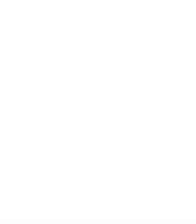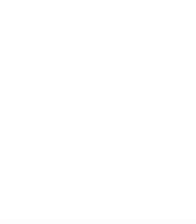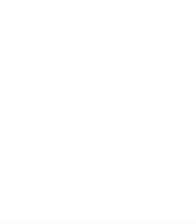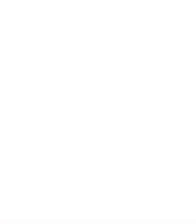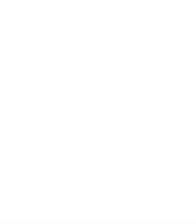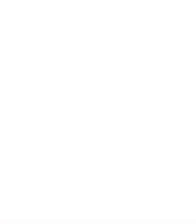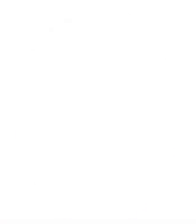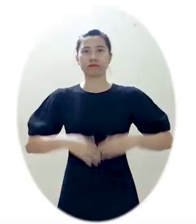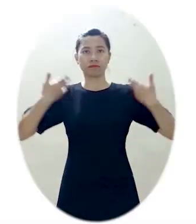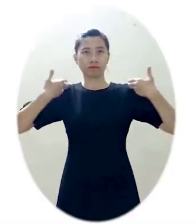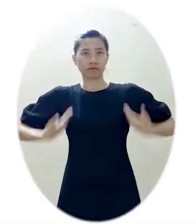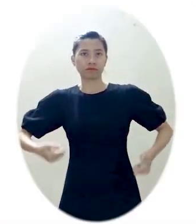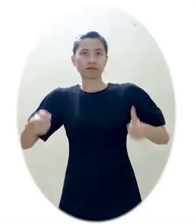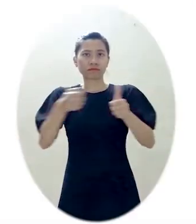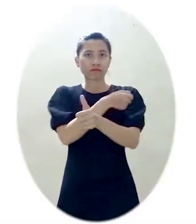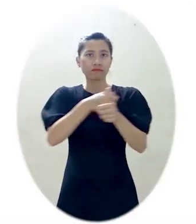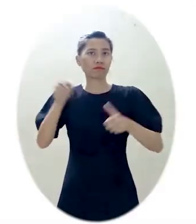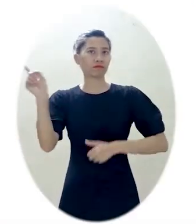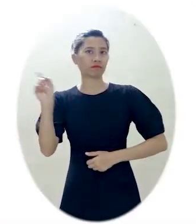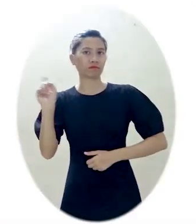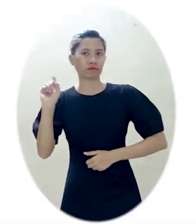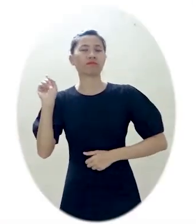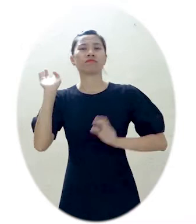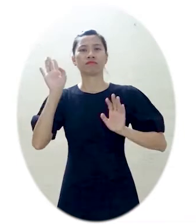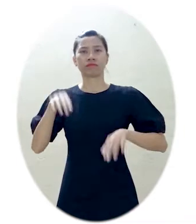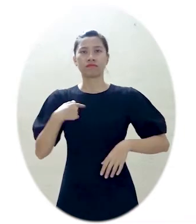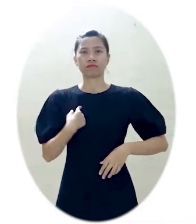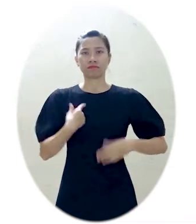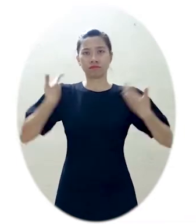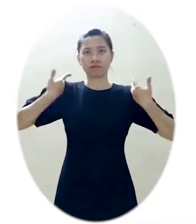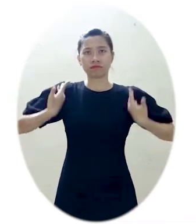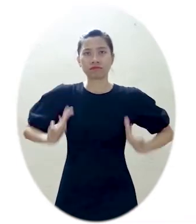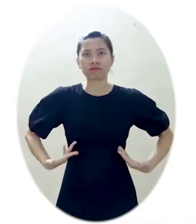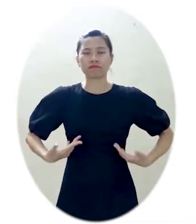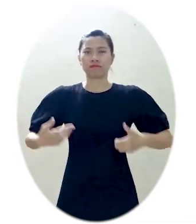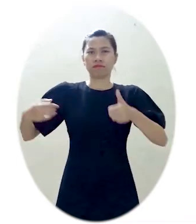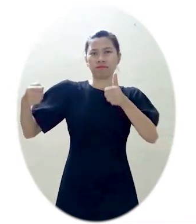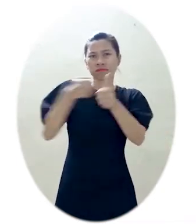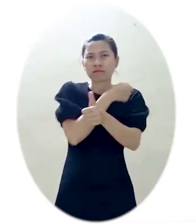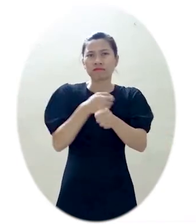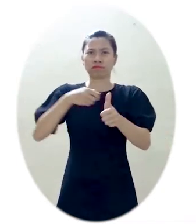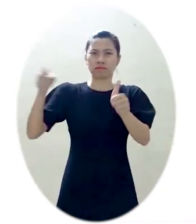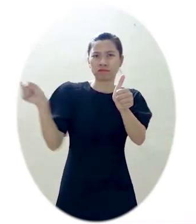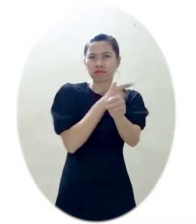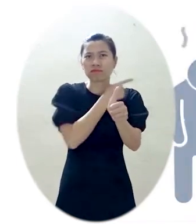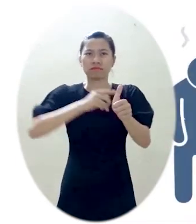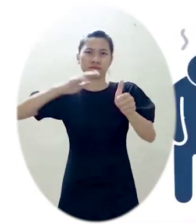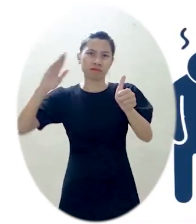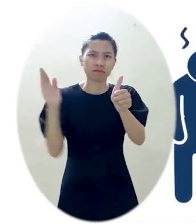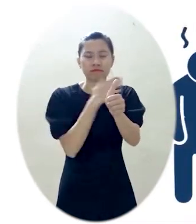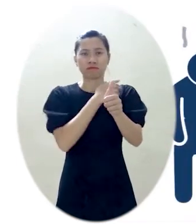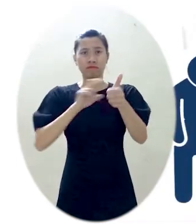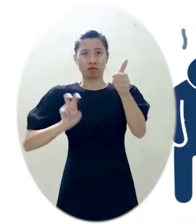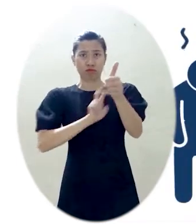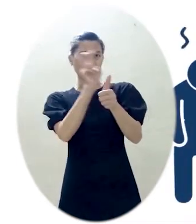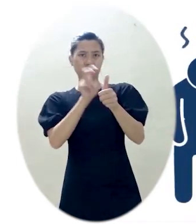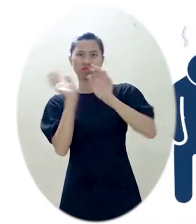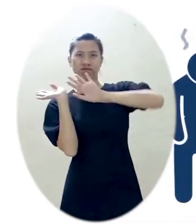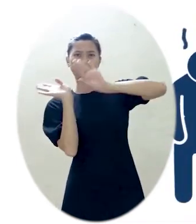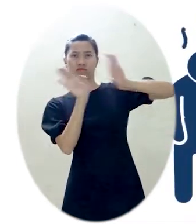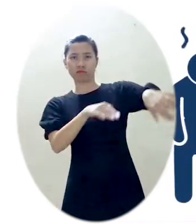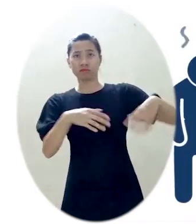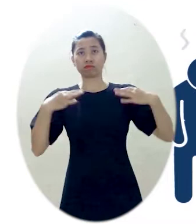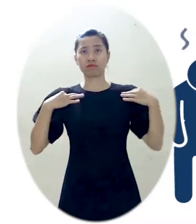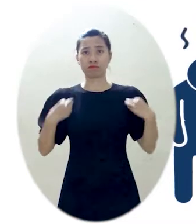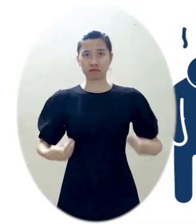Bạo lực thể chất, thể hiện qua sự xâm hại về thể chất và đối xử tệ bạc như không chăm sóc, không cho ăn mặc đầy đủ, không